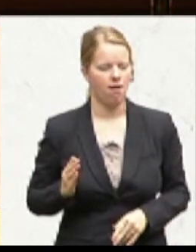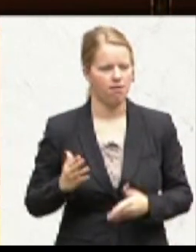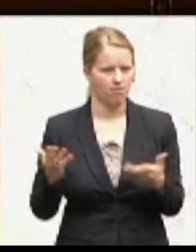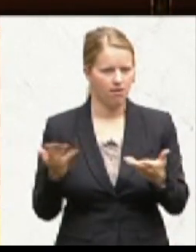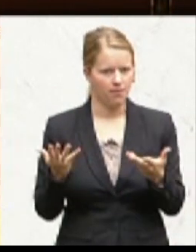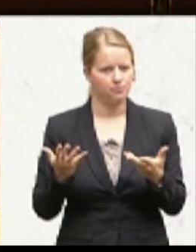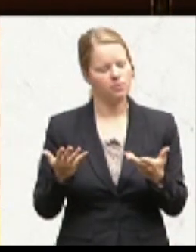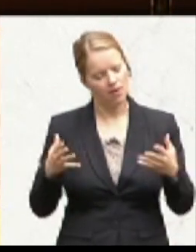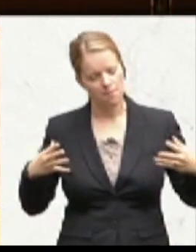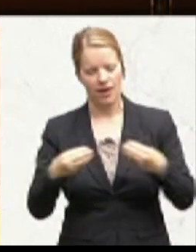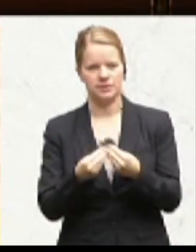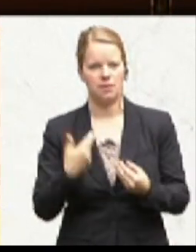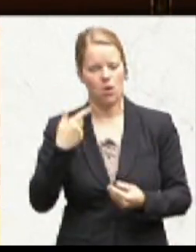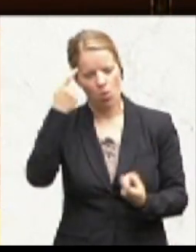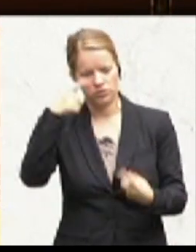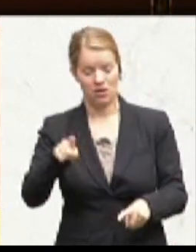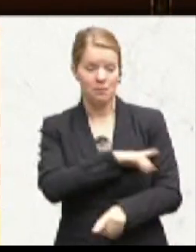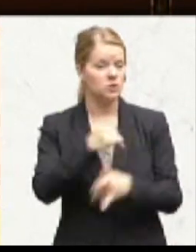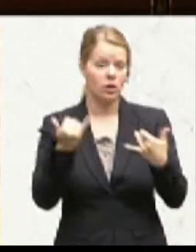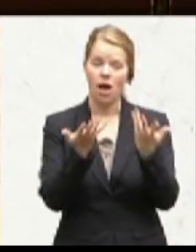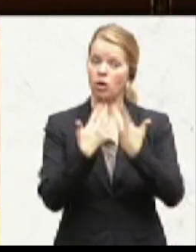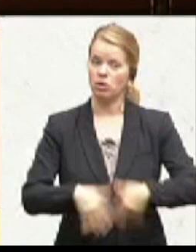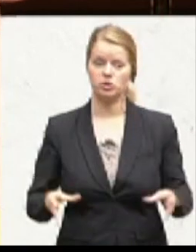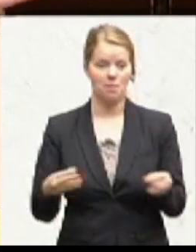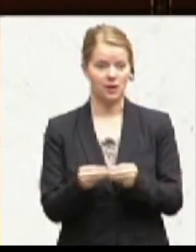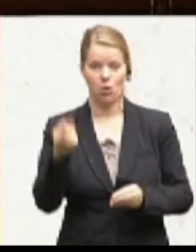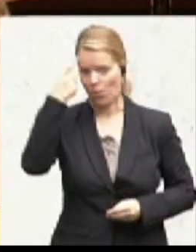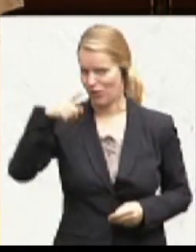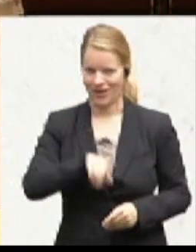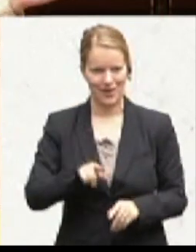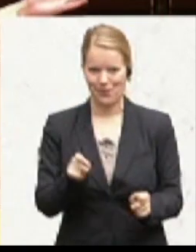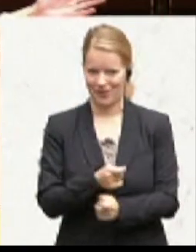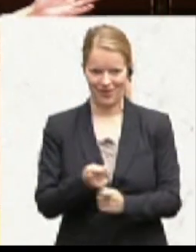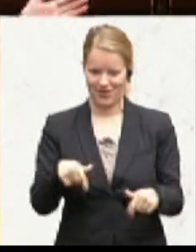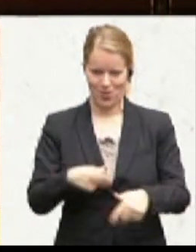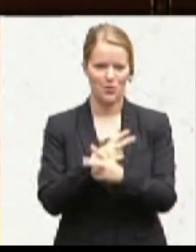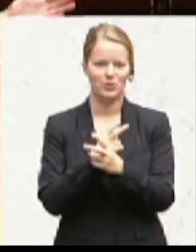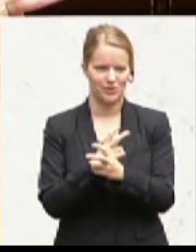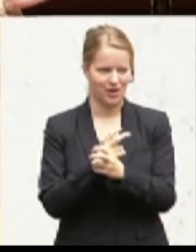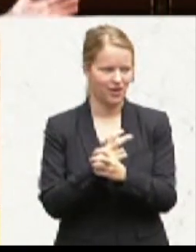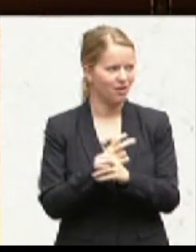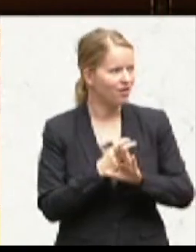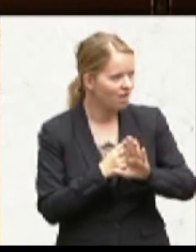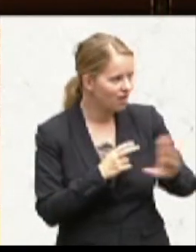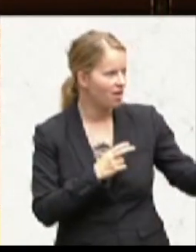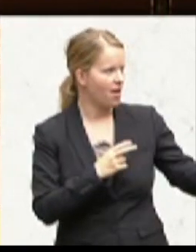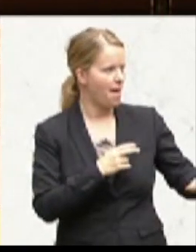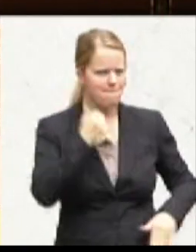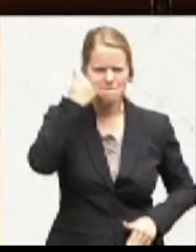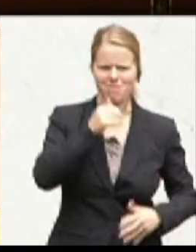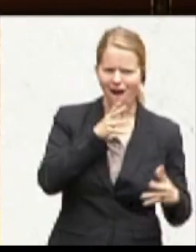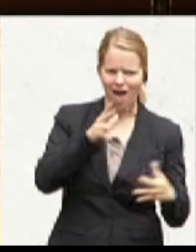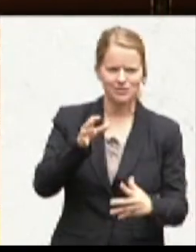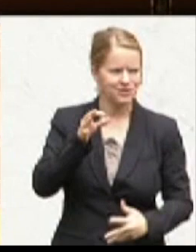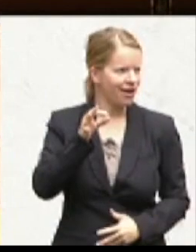heute keine automatisch gemeinsame Absorge in Österreich. Das haben übrigens auch, das hat auch Ihre Männerhasserin, die Frau Heine Schrossig, verhindert.